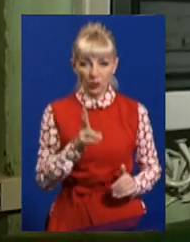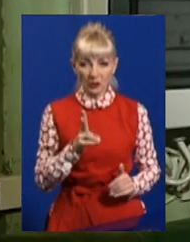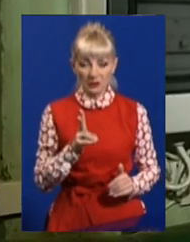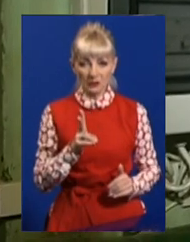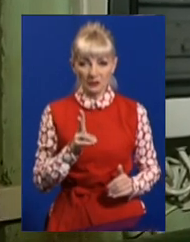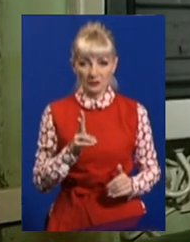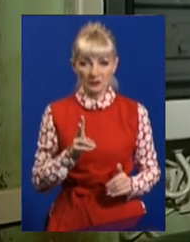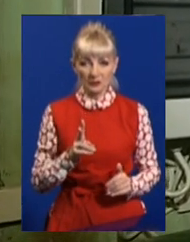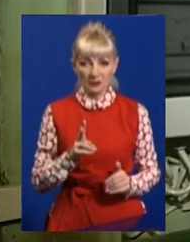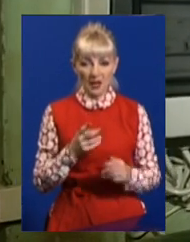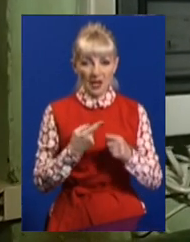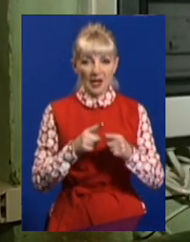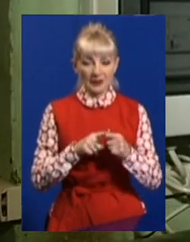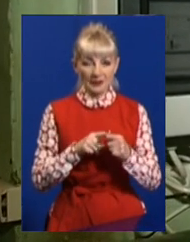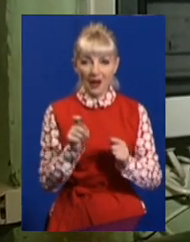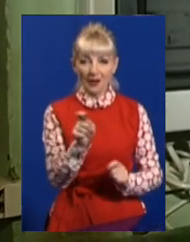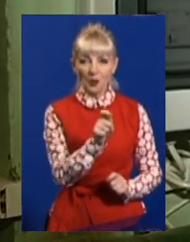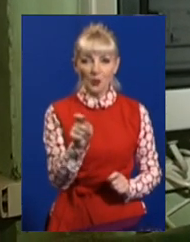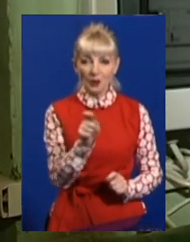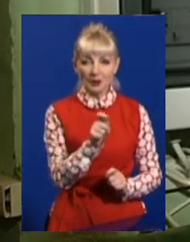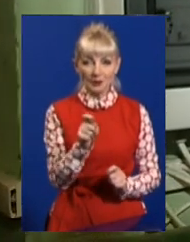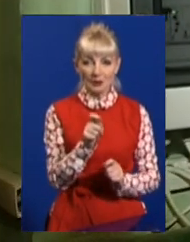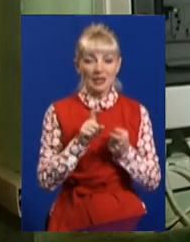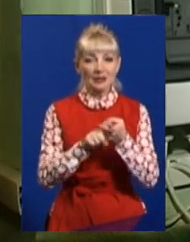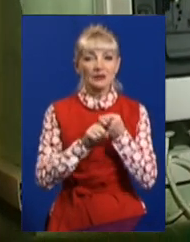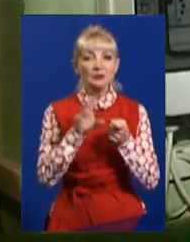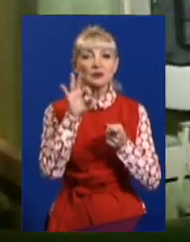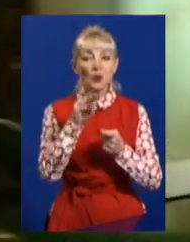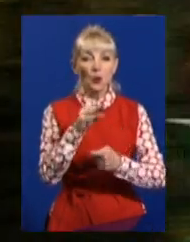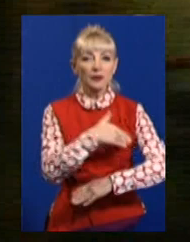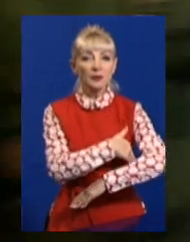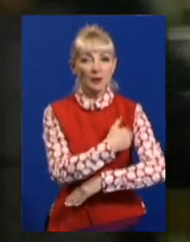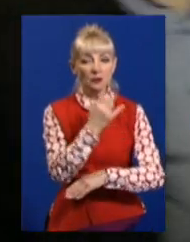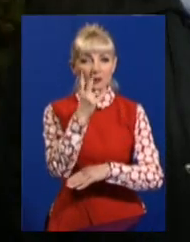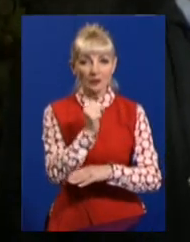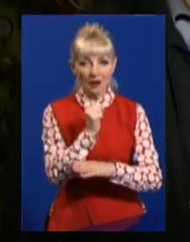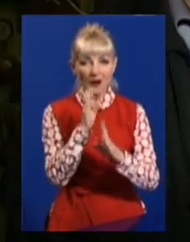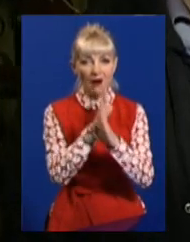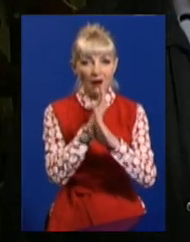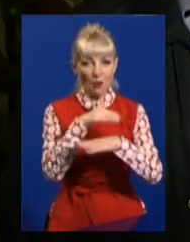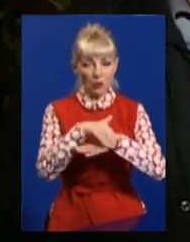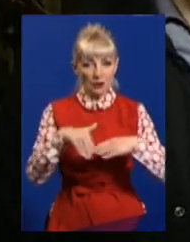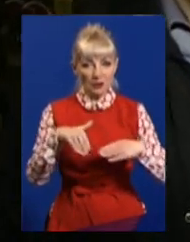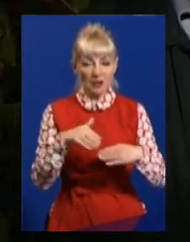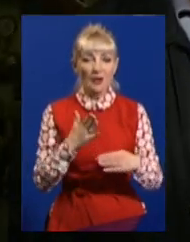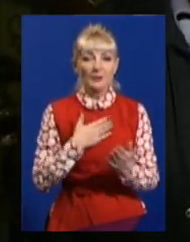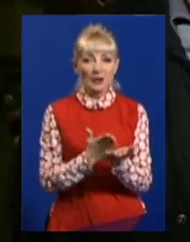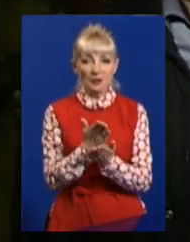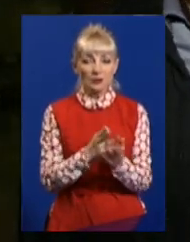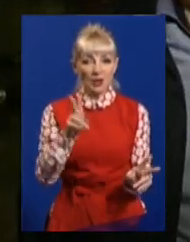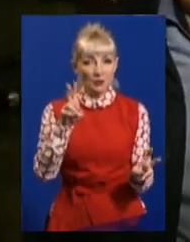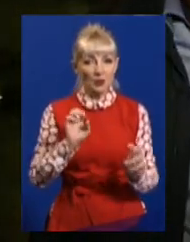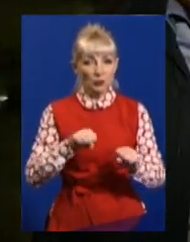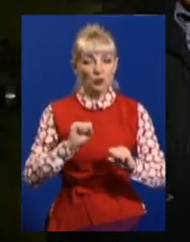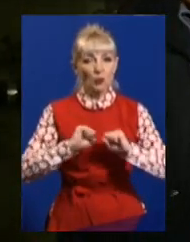Тобто це регулюється залежно від температури на вулиці. Наша обслуговуюча компанія може управляти